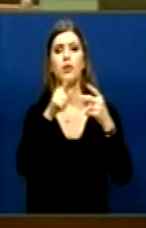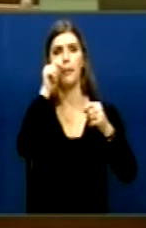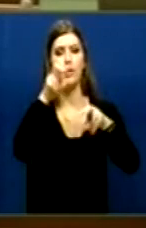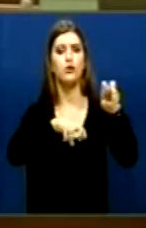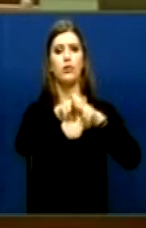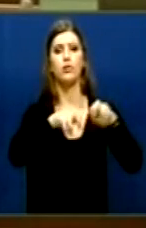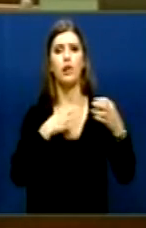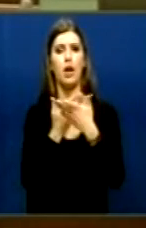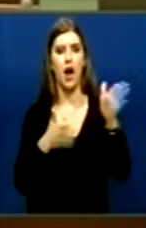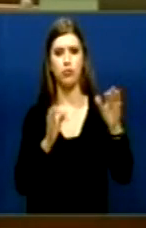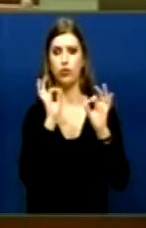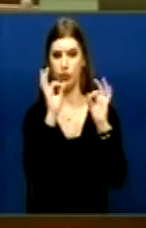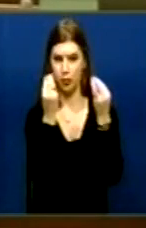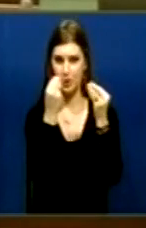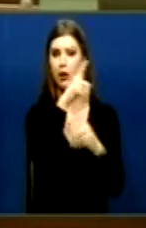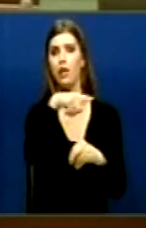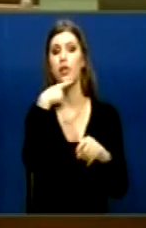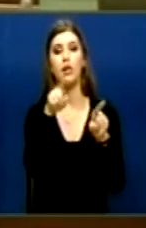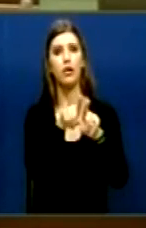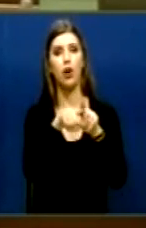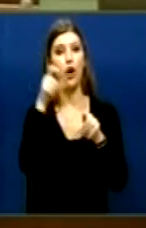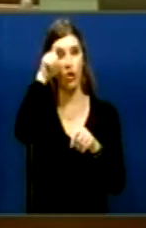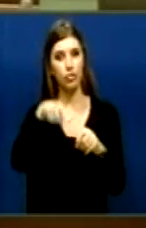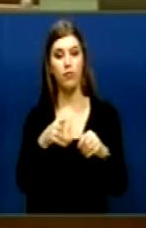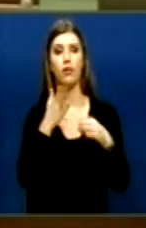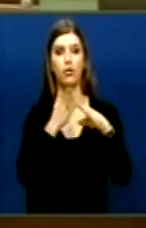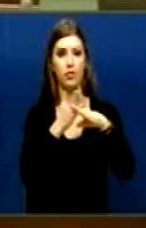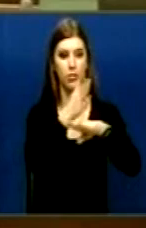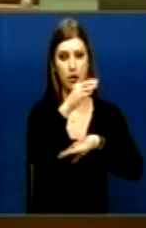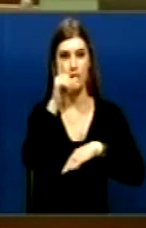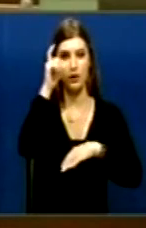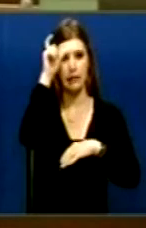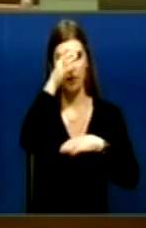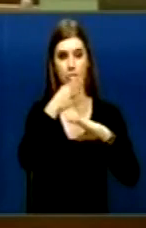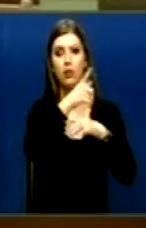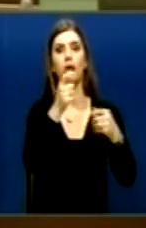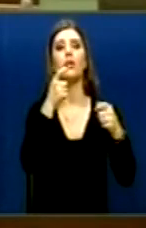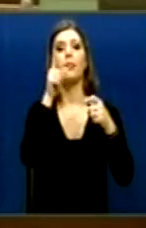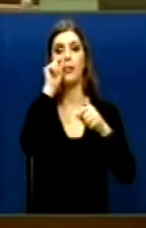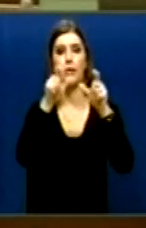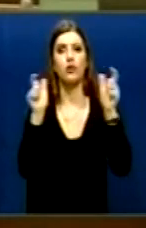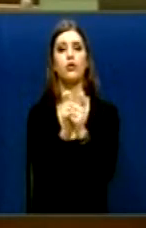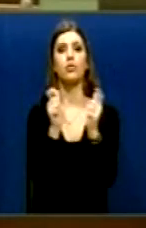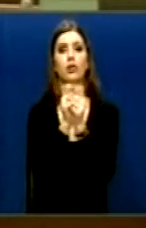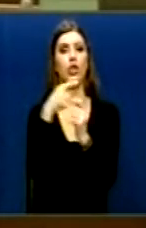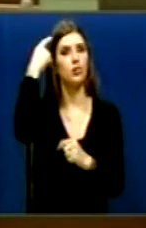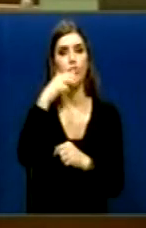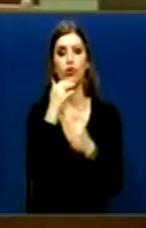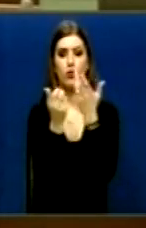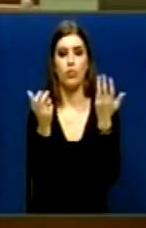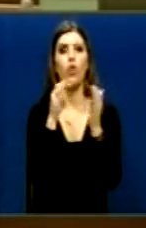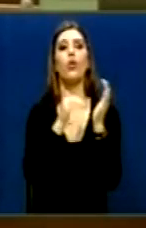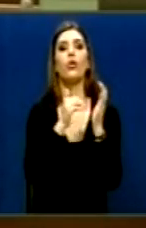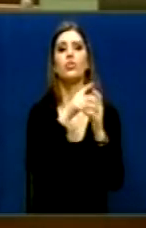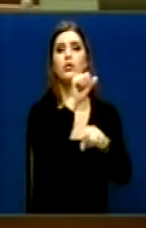mirë, që së përmendë dhe Qytetarët e Kosovës të arestuar Qatë kalivin në për teritorin e Sërbiz Disa për të i rejndi në duke më majtë të përburqë Përmendë dhe